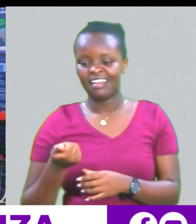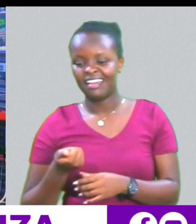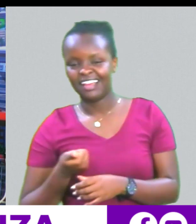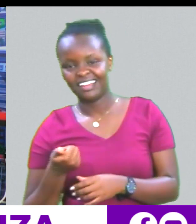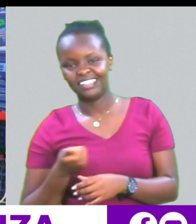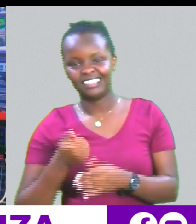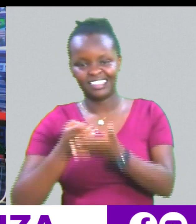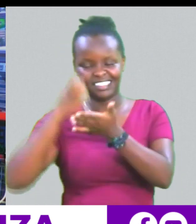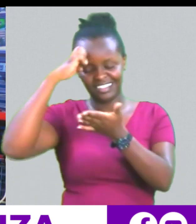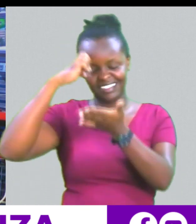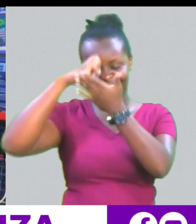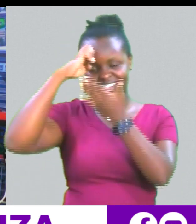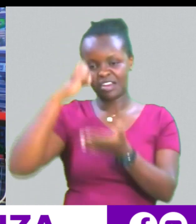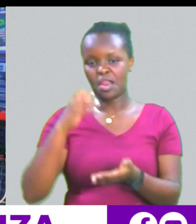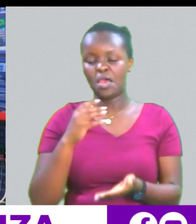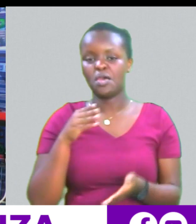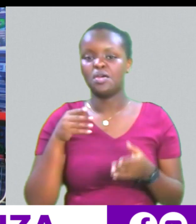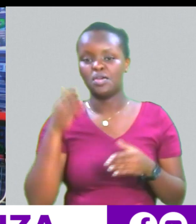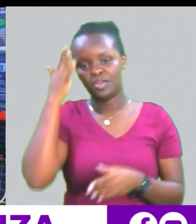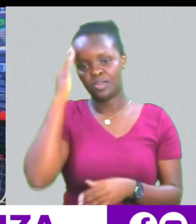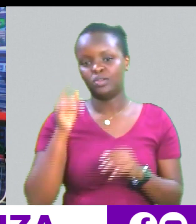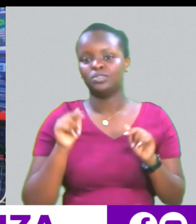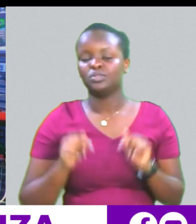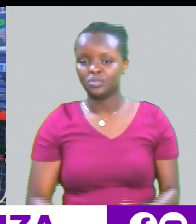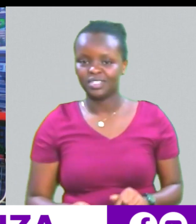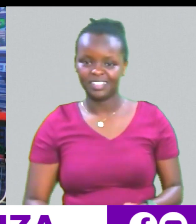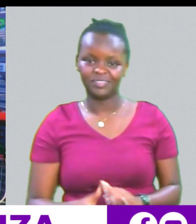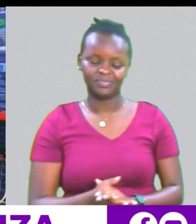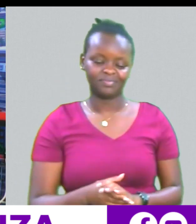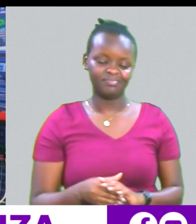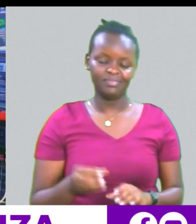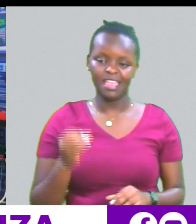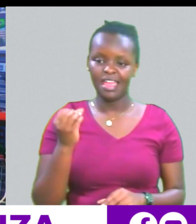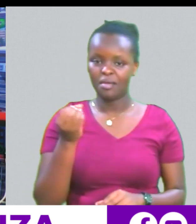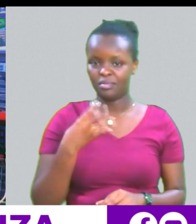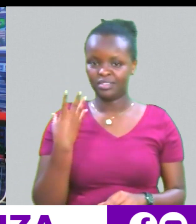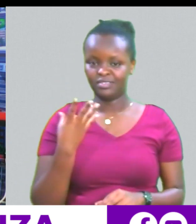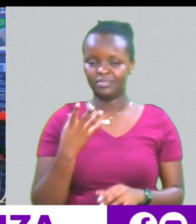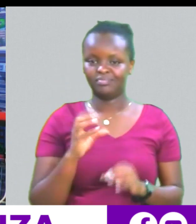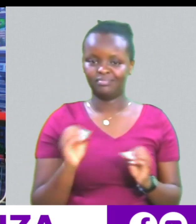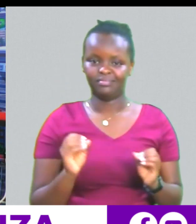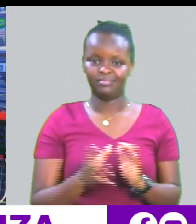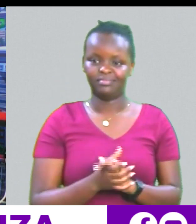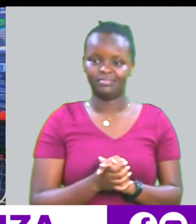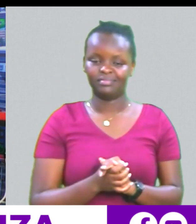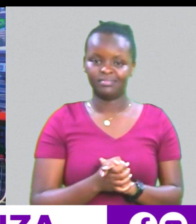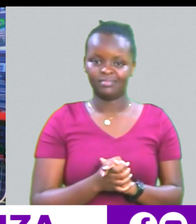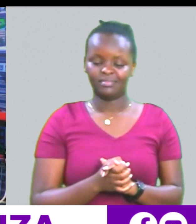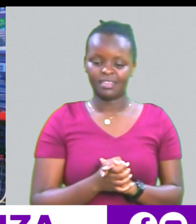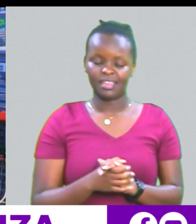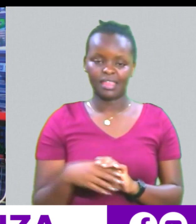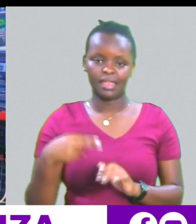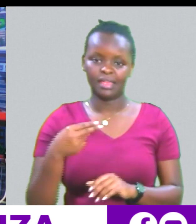wa elebu msichana wa elebu yaa, msichana mrebu yaa, yaa Sasa miya hivinkini harambe